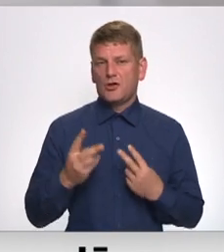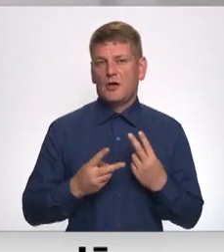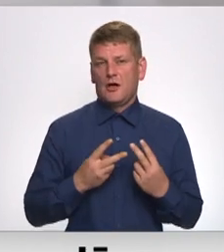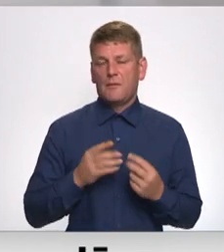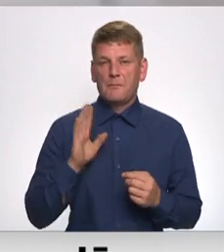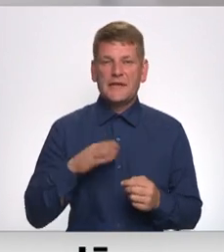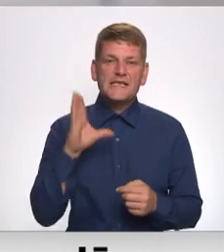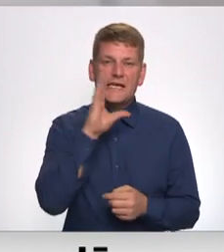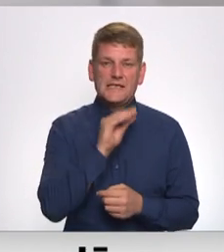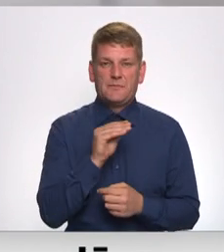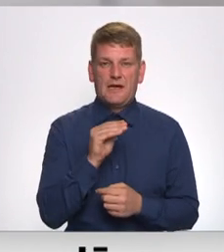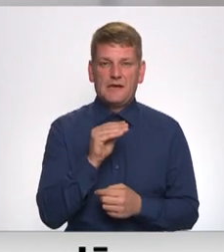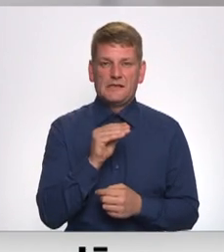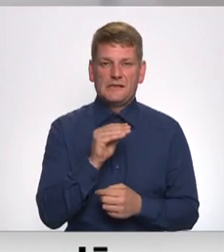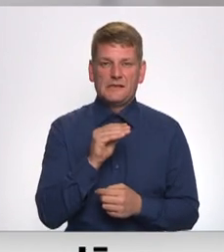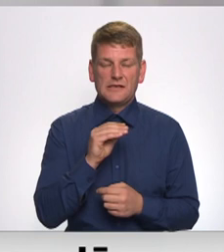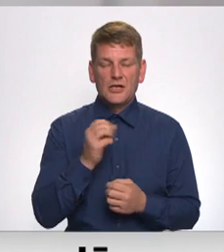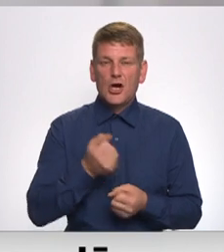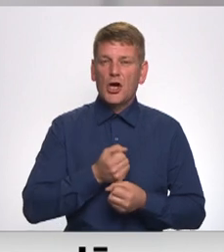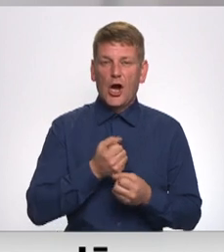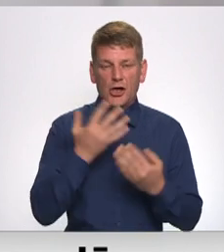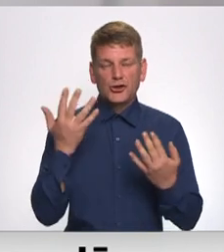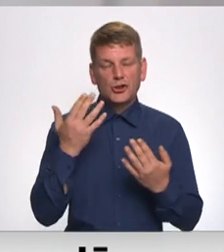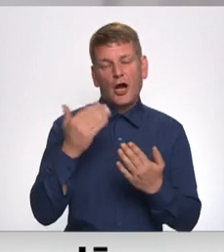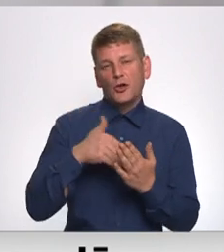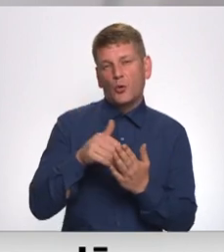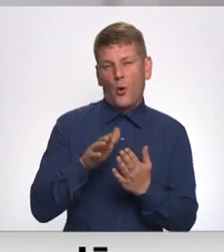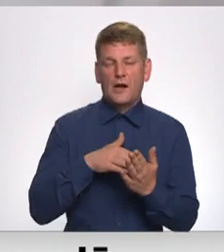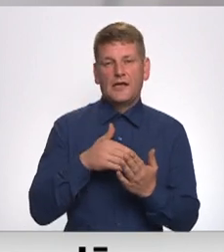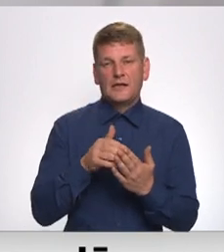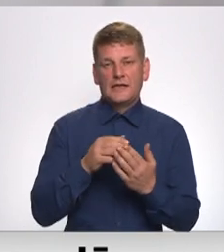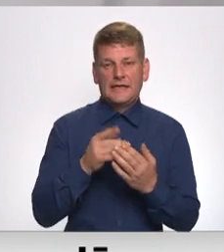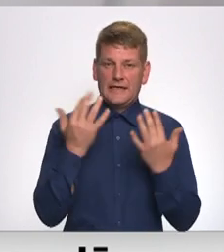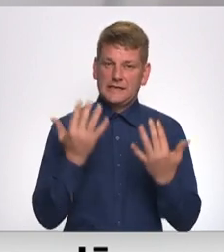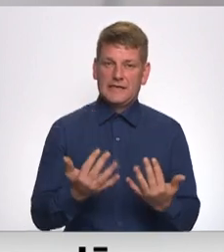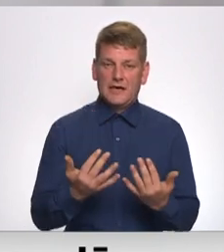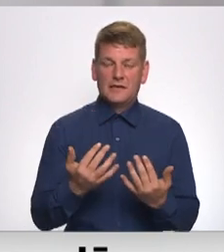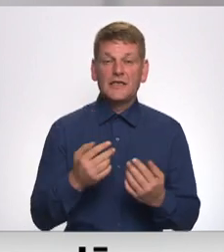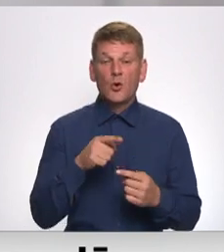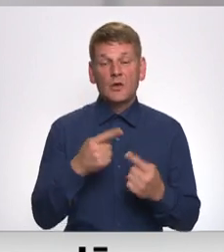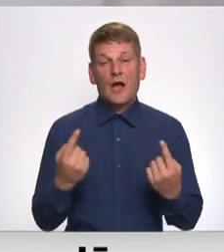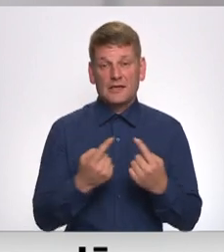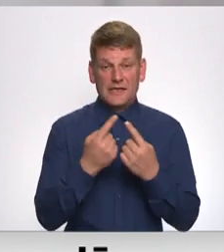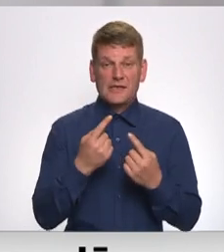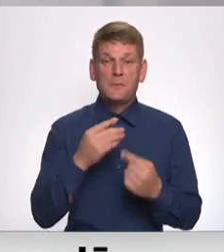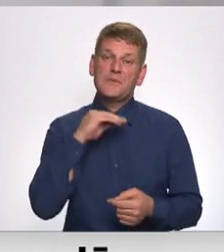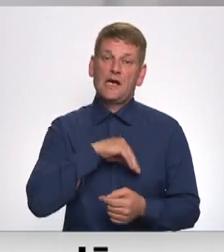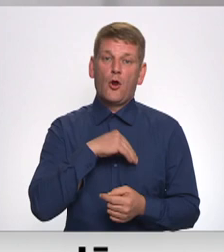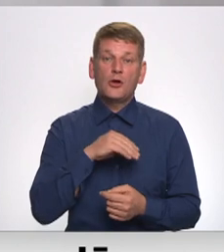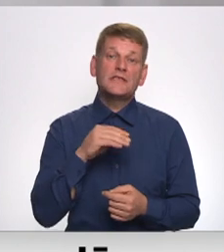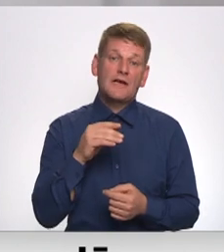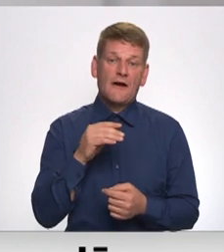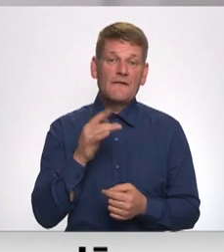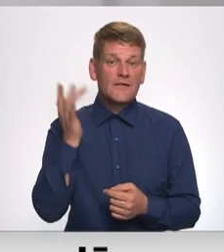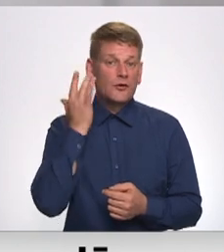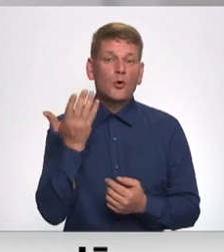tādā pēc iespējas gaišā toņkārtā kaut kā risināties. Un attiecīgi no psiholoģiskā viedokļa,